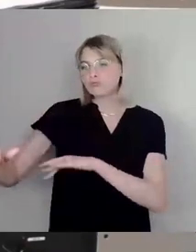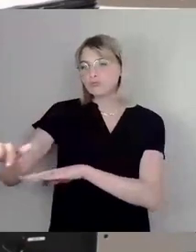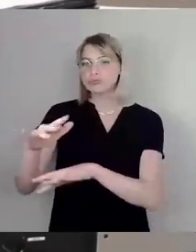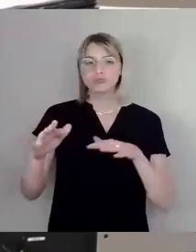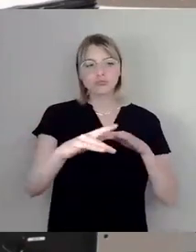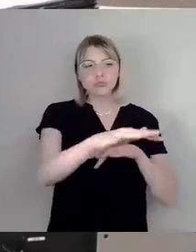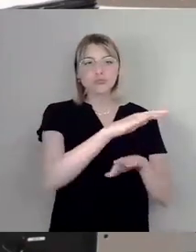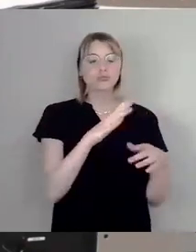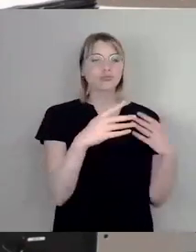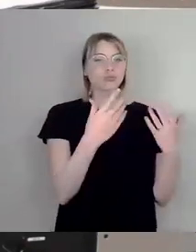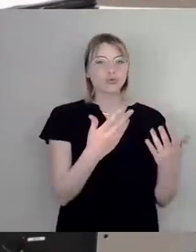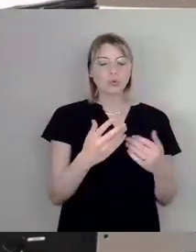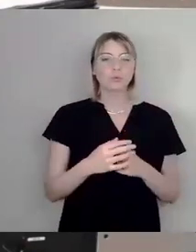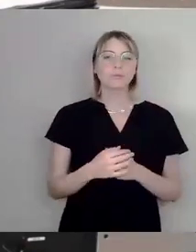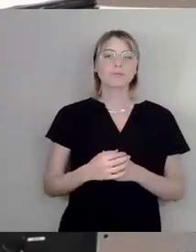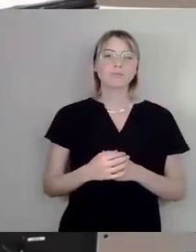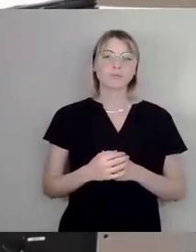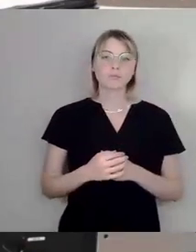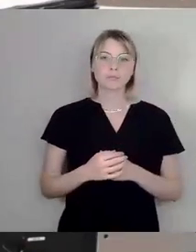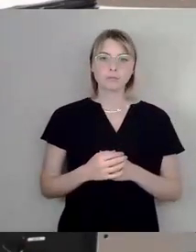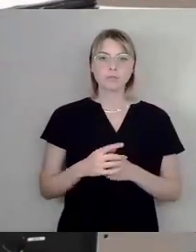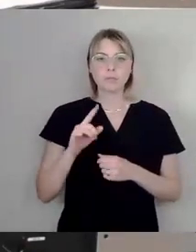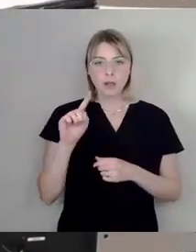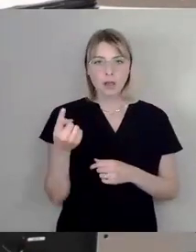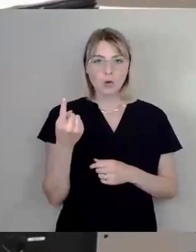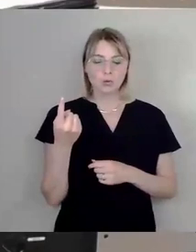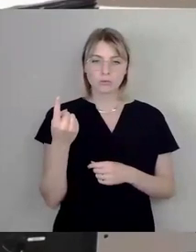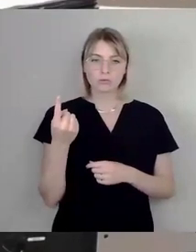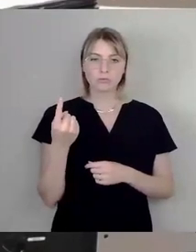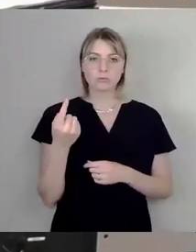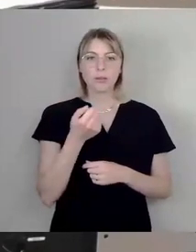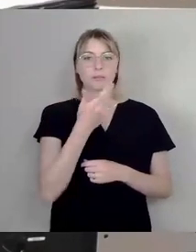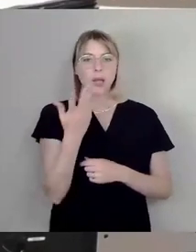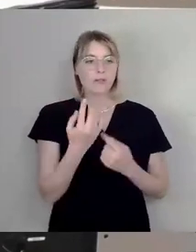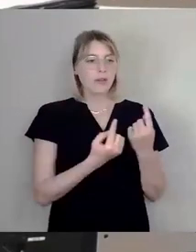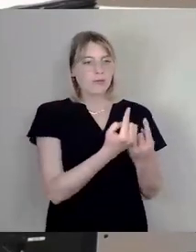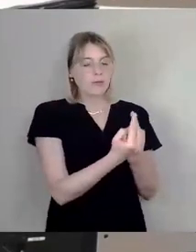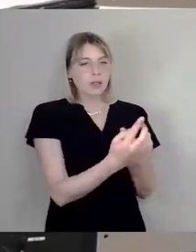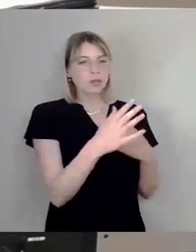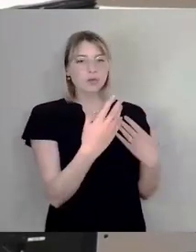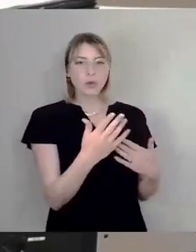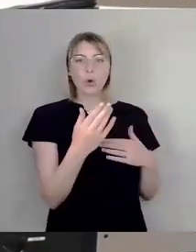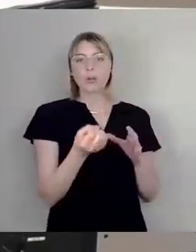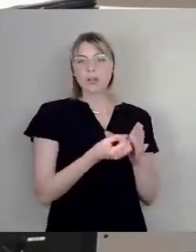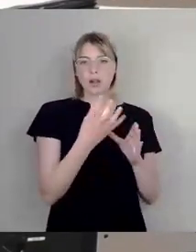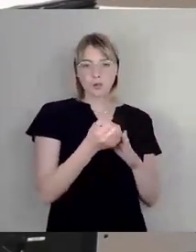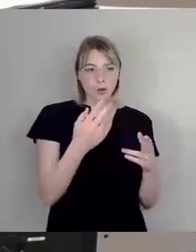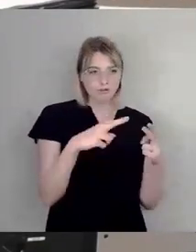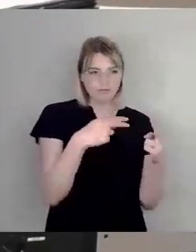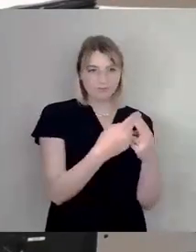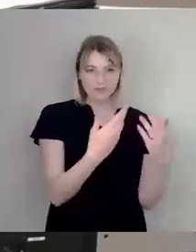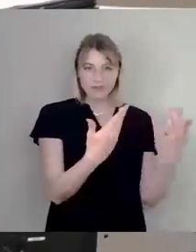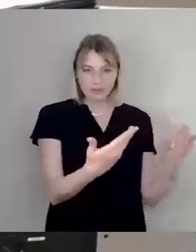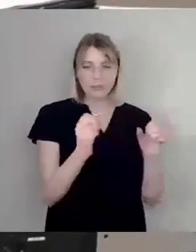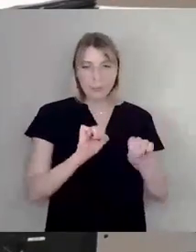Artifizielles, sondern es kann dort auch so ein bisschen wachsen, wie die Natur es will. Und ich denke auch,